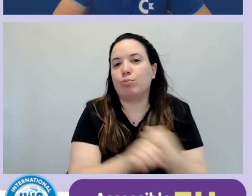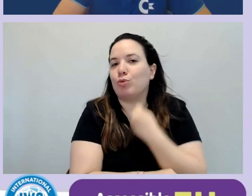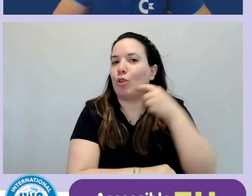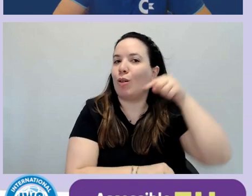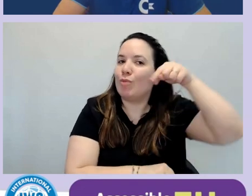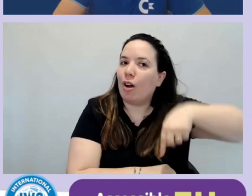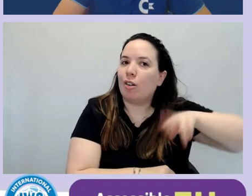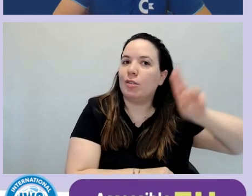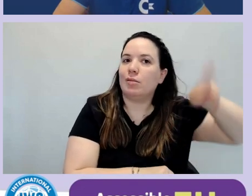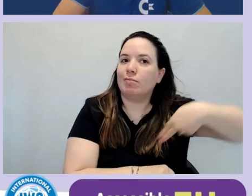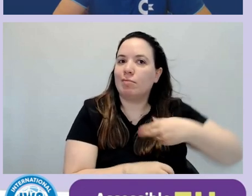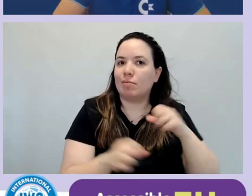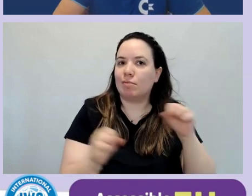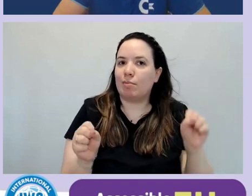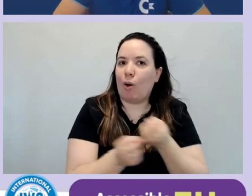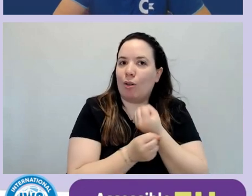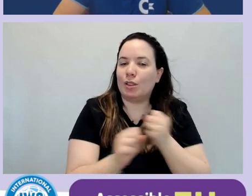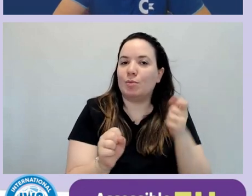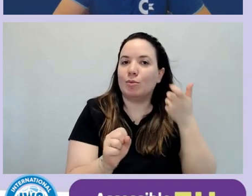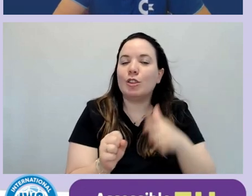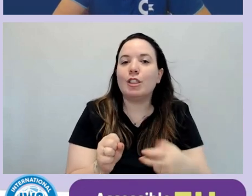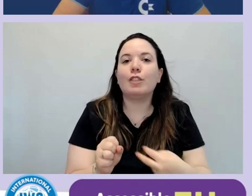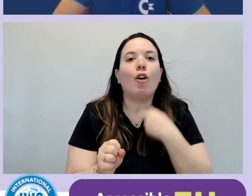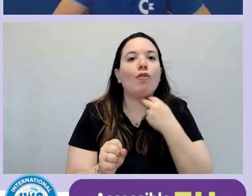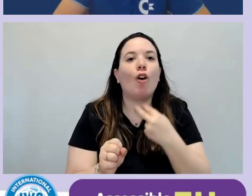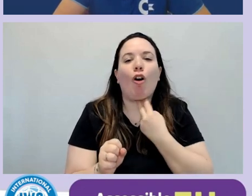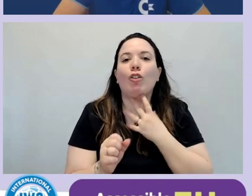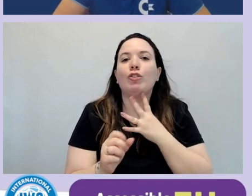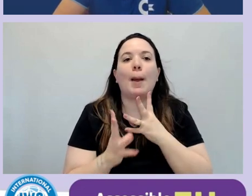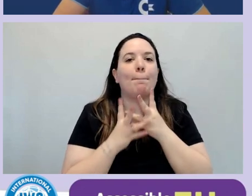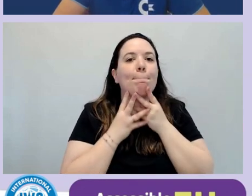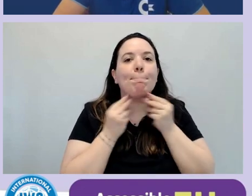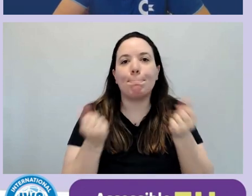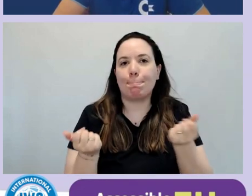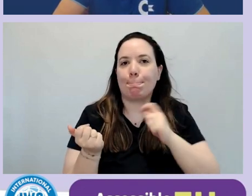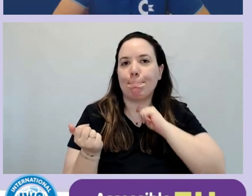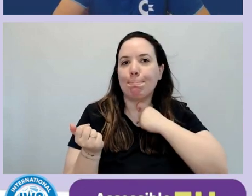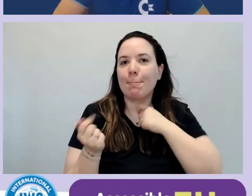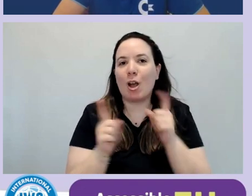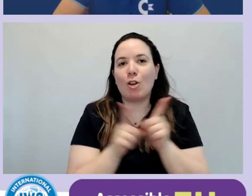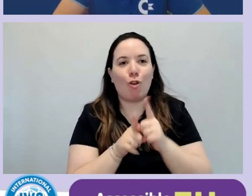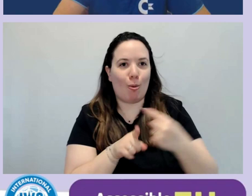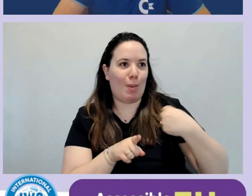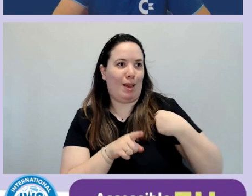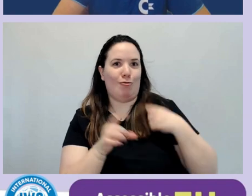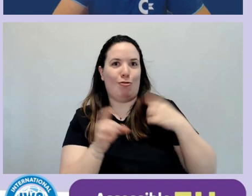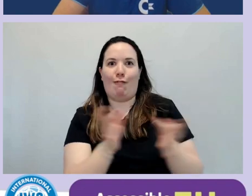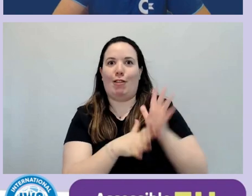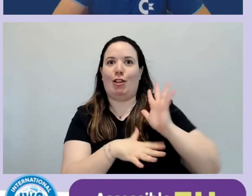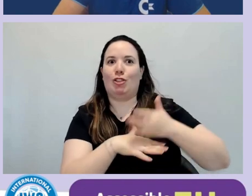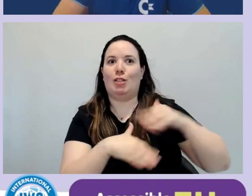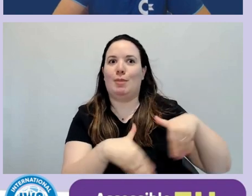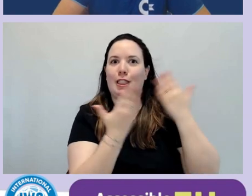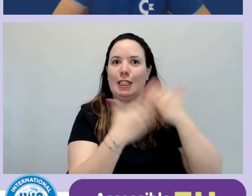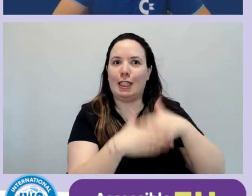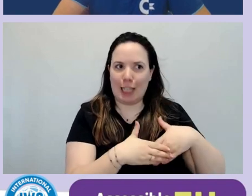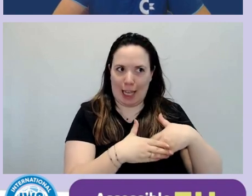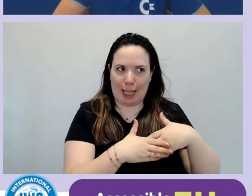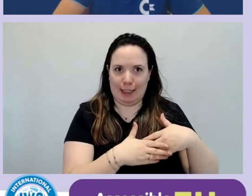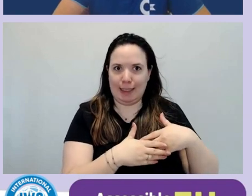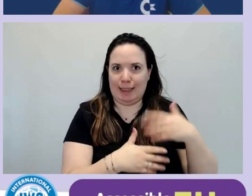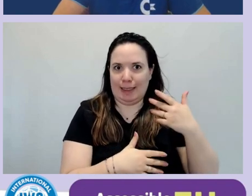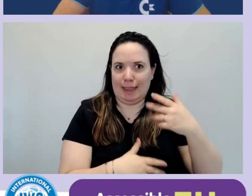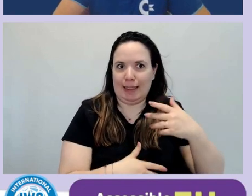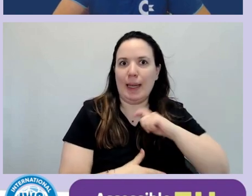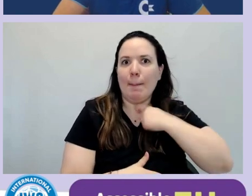partecipare per assenza di voce, un po' come è successo a me ad Accessibility Days, e vi parlerà dell'importanza dell